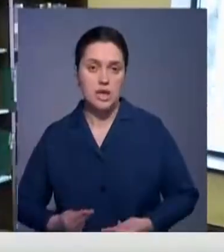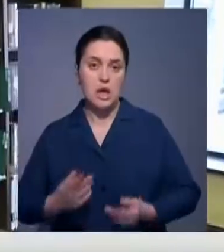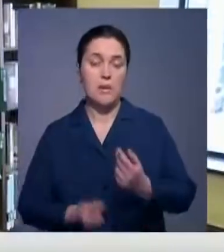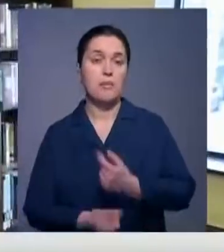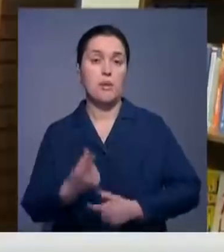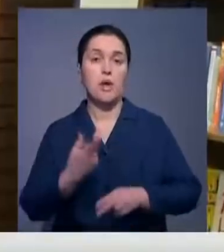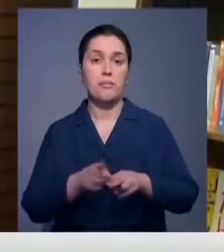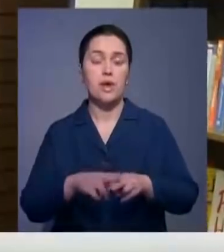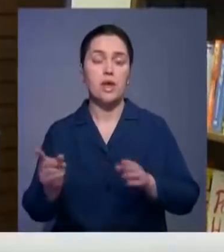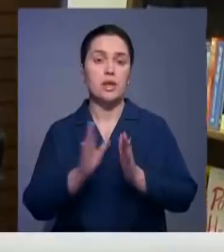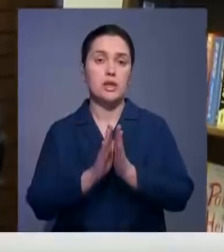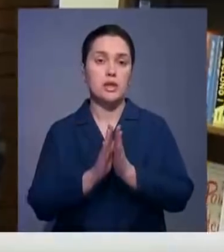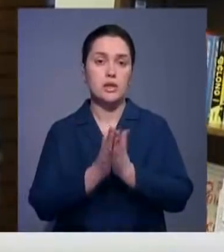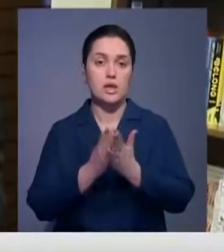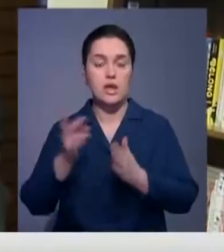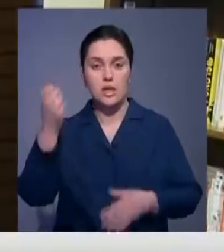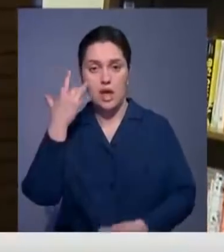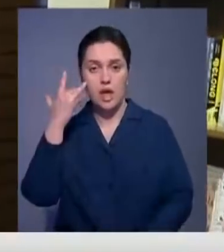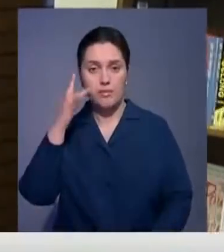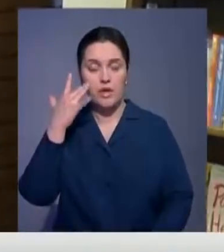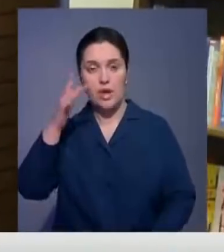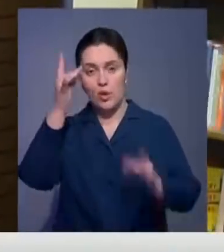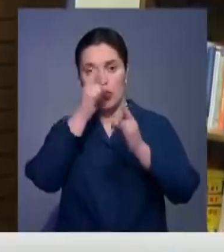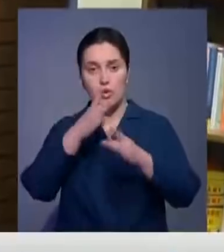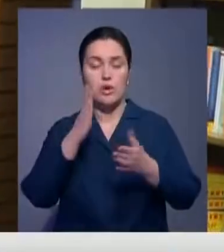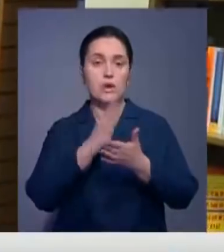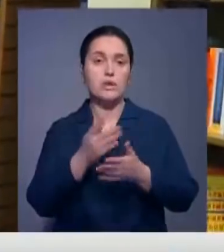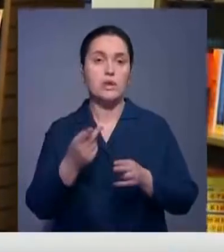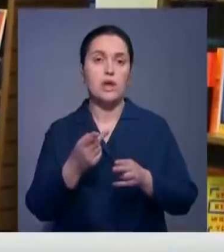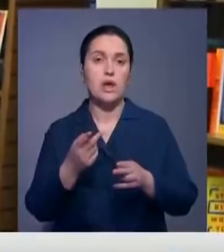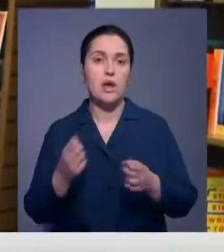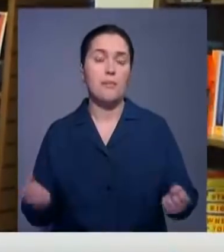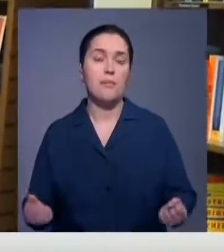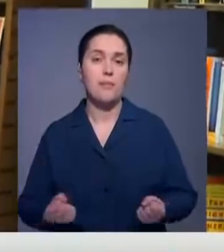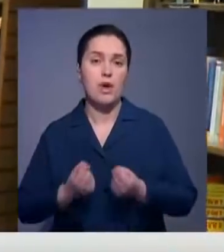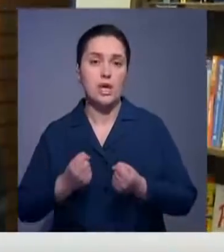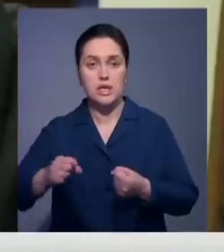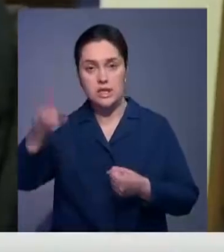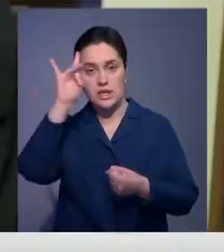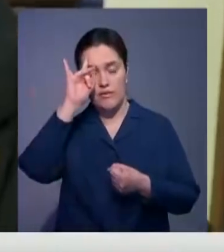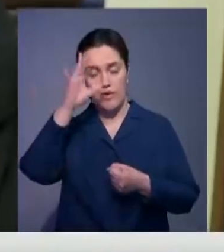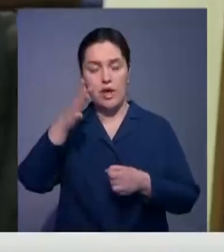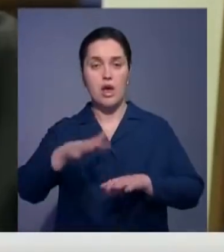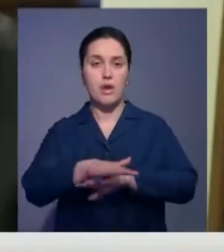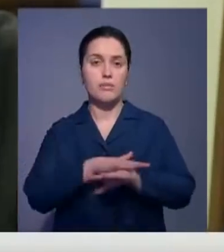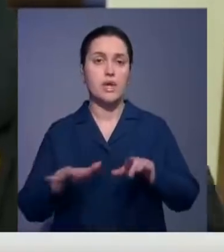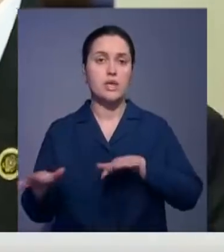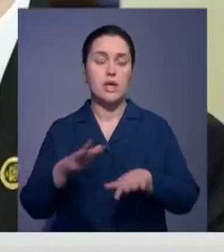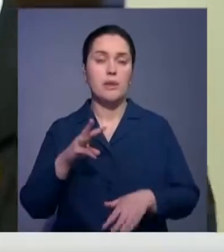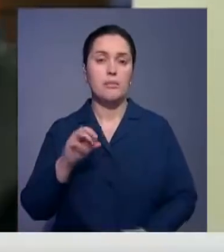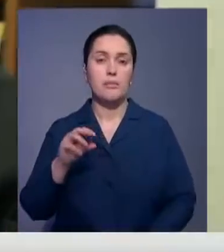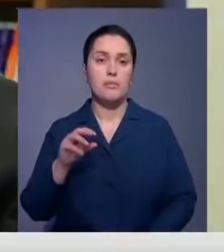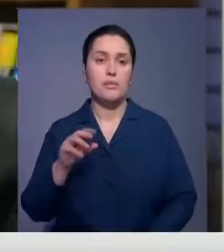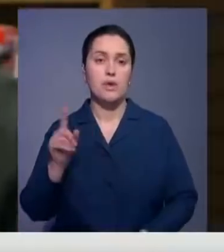этих величайших произведений на американском культурном Олимпе стало благодаря поддержке известного общественного деятеля и мецената,